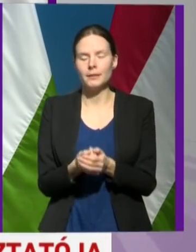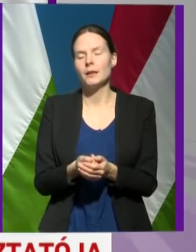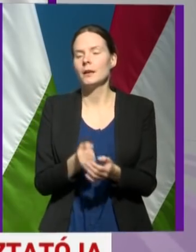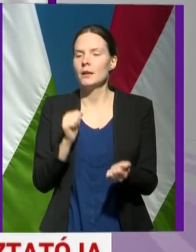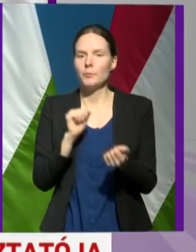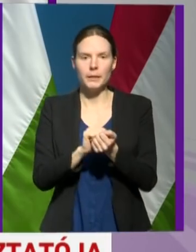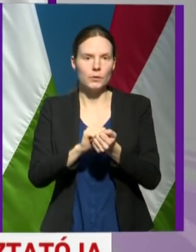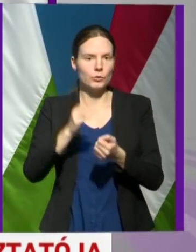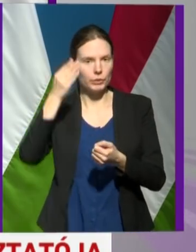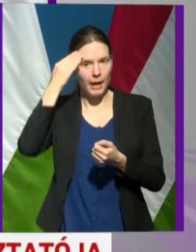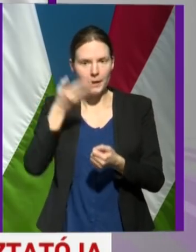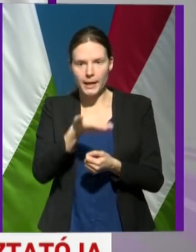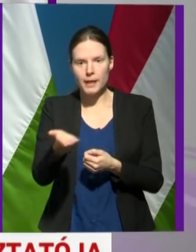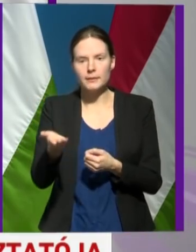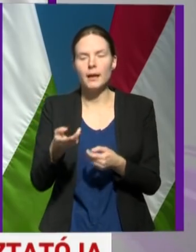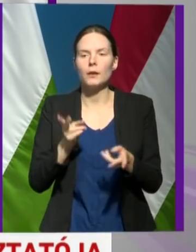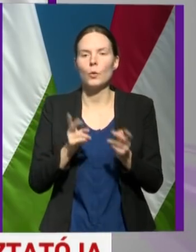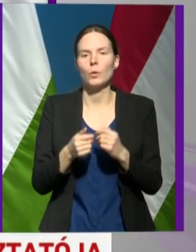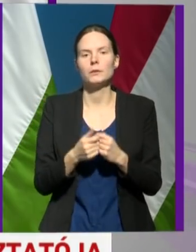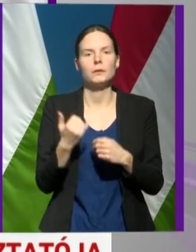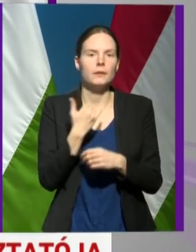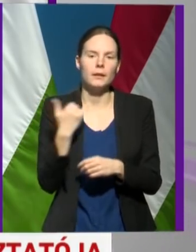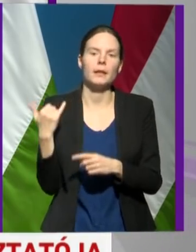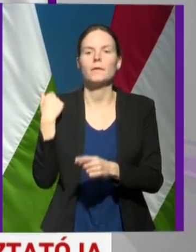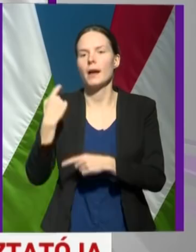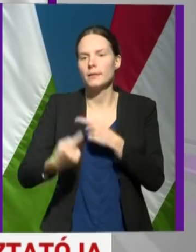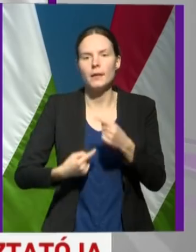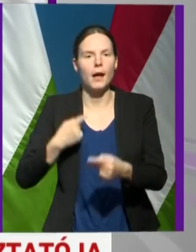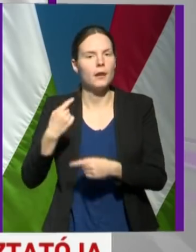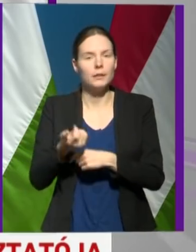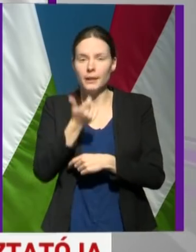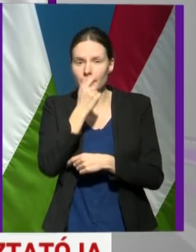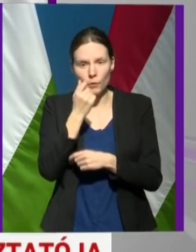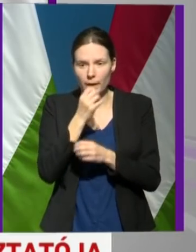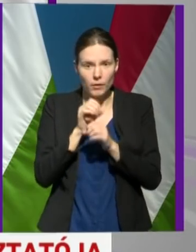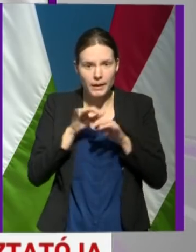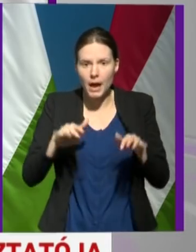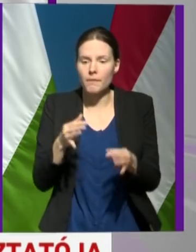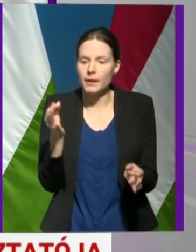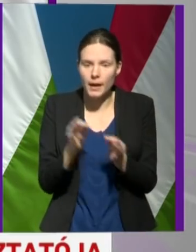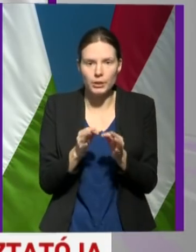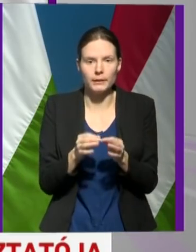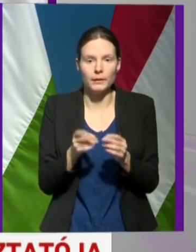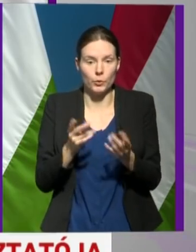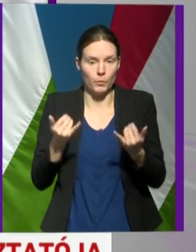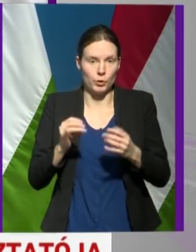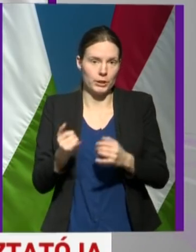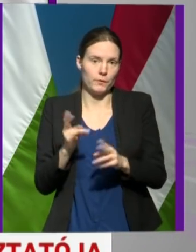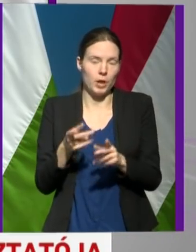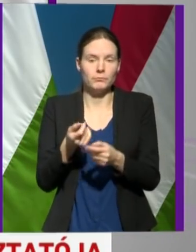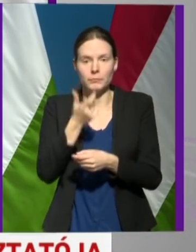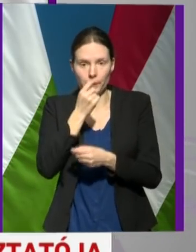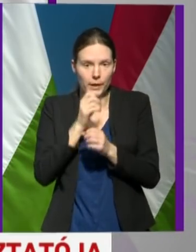emlékeznek arra, hogy évről évre influenza járvány esetén, mint ahogy most is van,